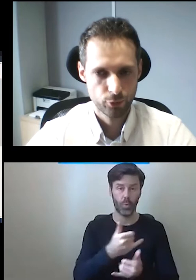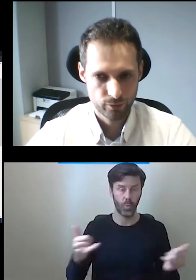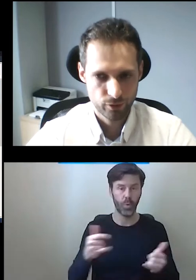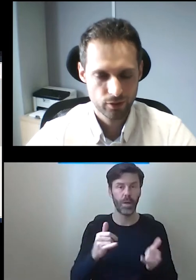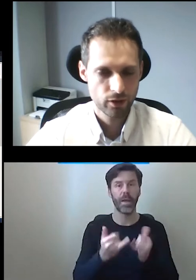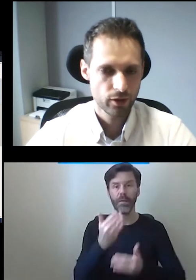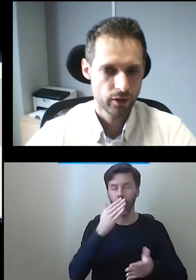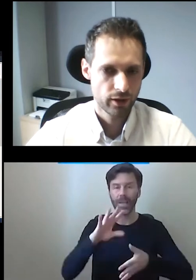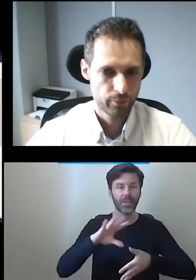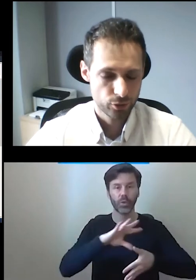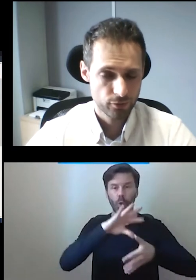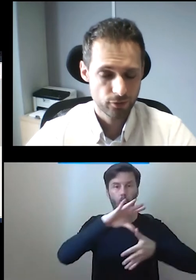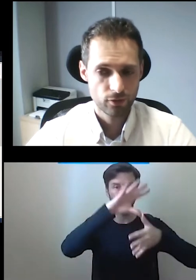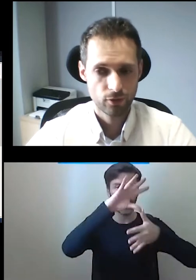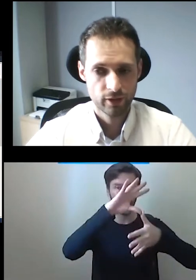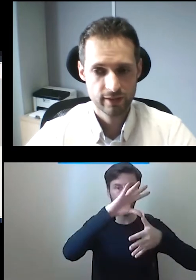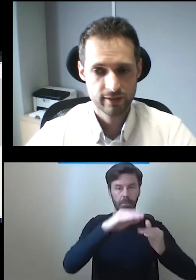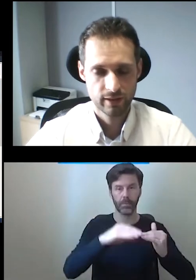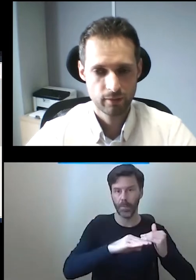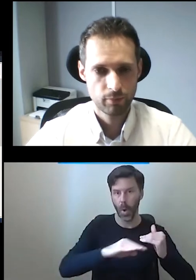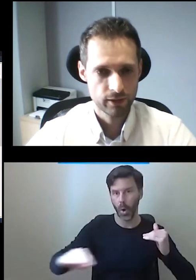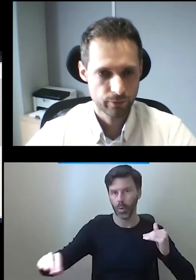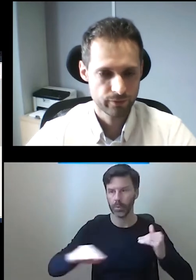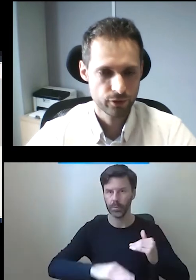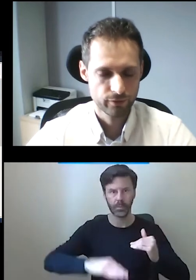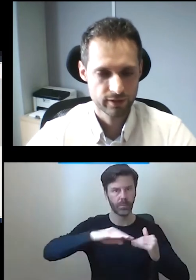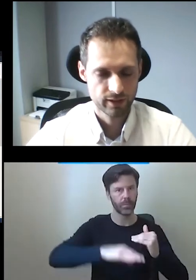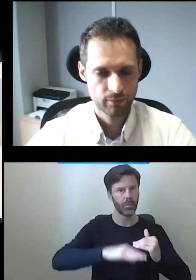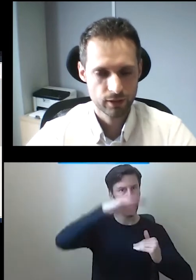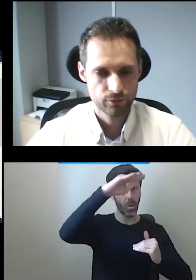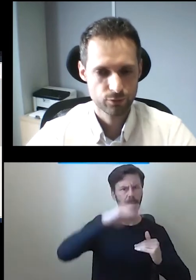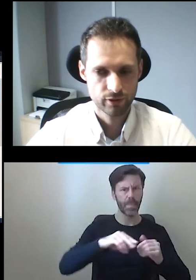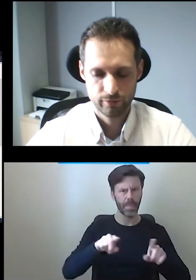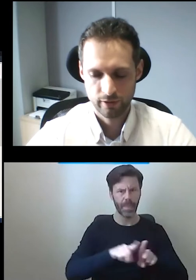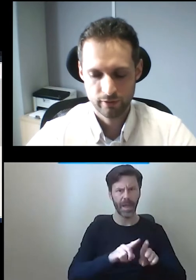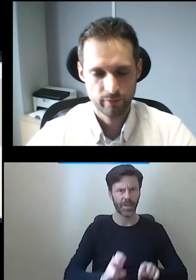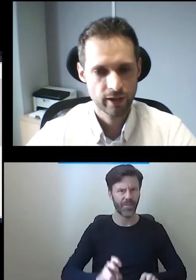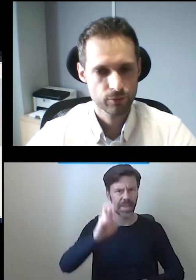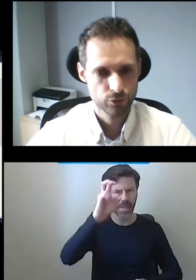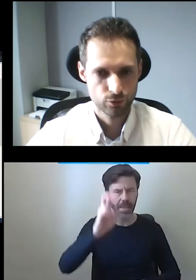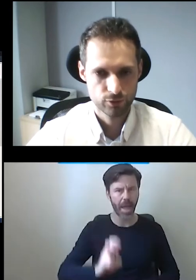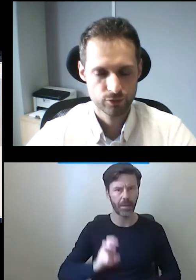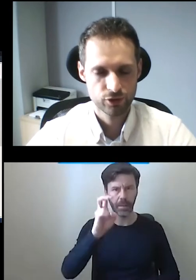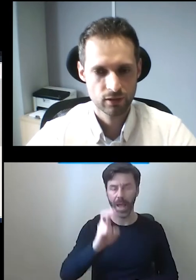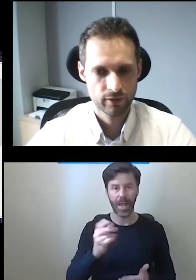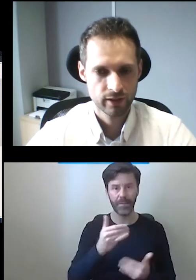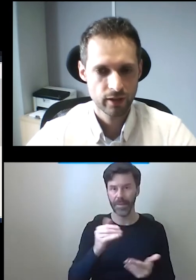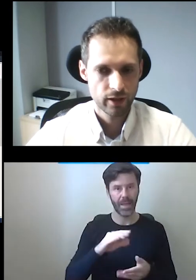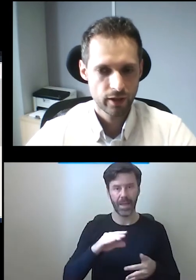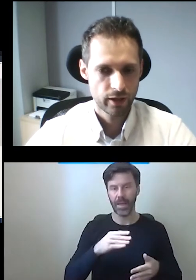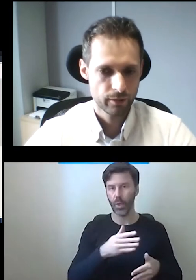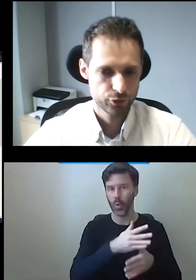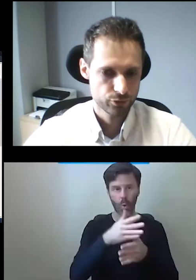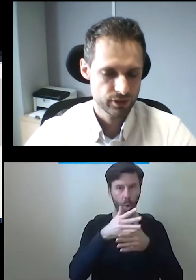się poziomo, pionowo oraz platform windowych. Takich platform, które nie wymagają schodów. Są gdzieś instalowane